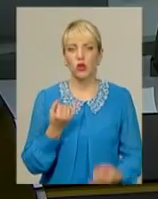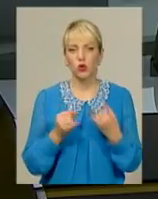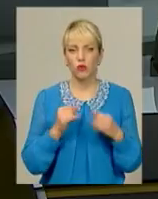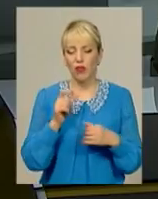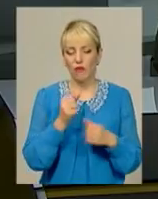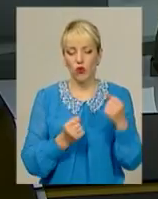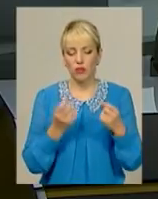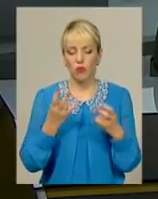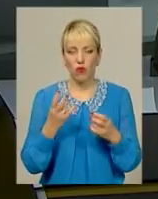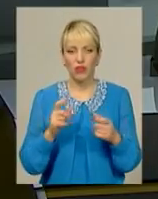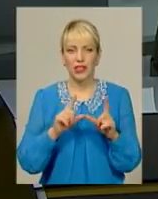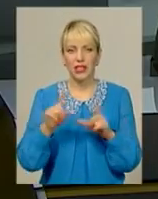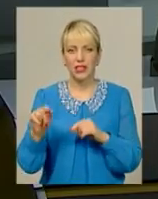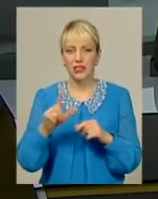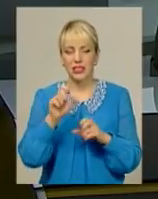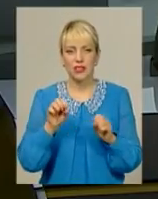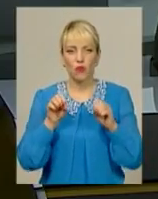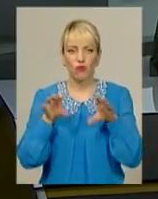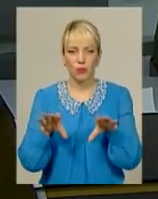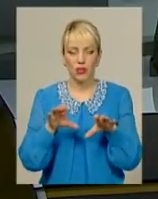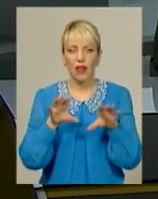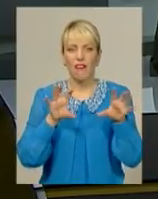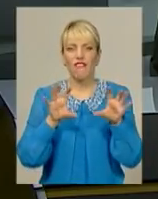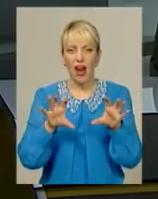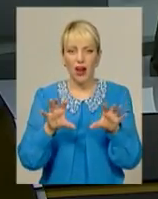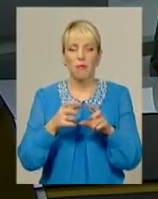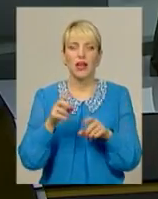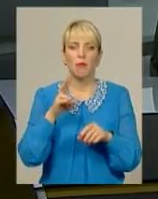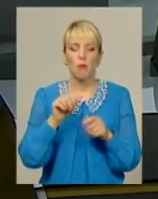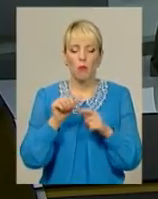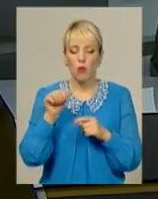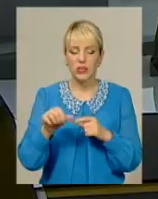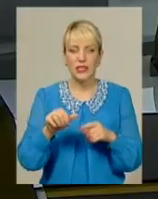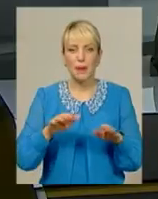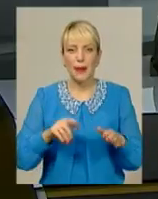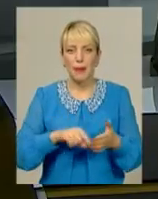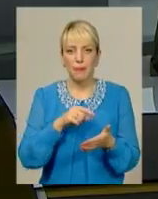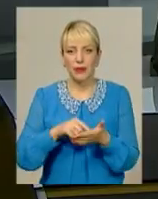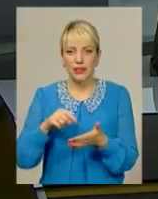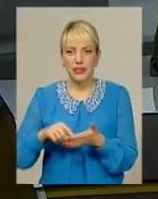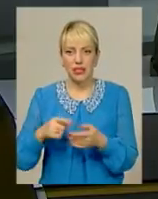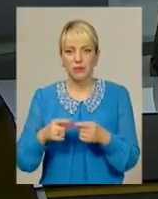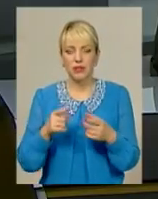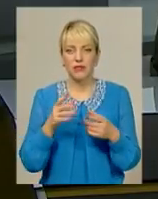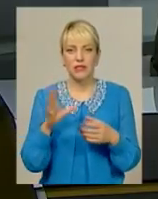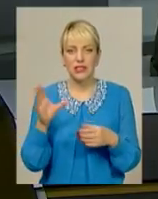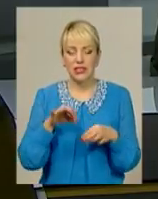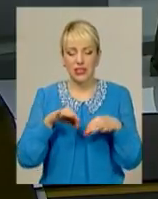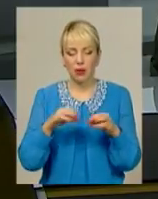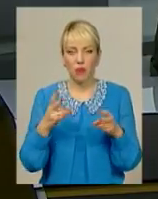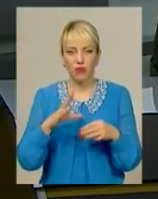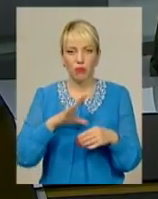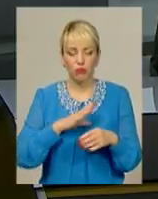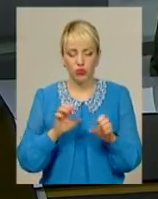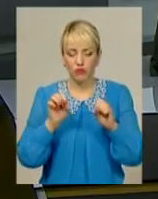водії повинні їздити із увімкненими фарами поза населеними пунктами. Денні вогні на усіх ходових транспортних засобах мають